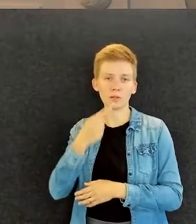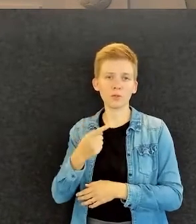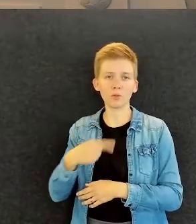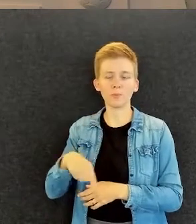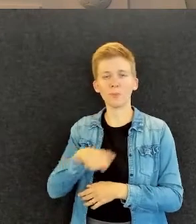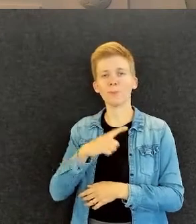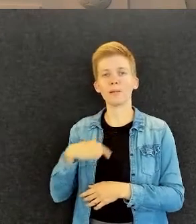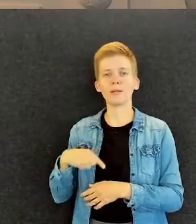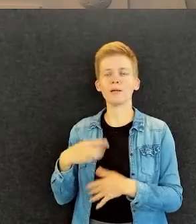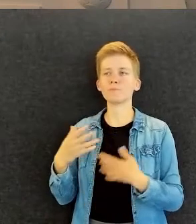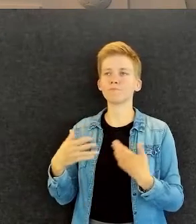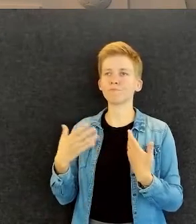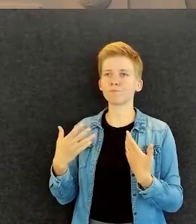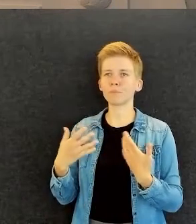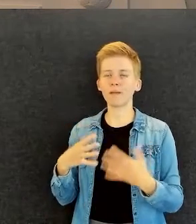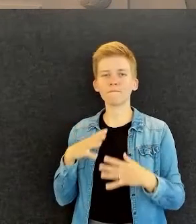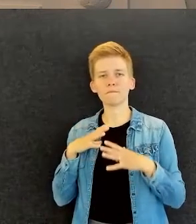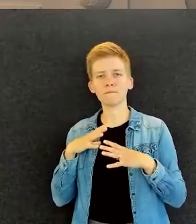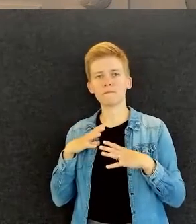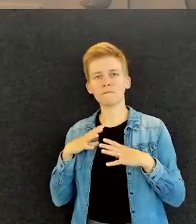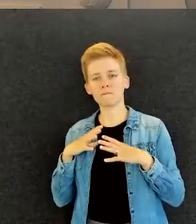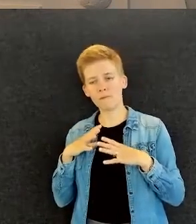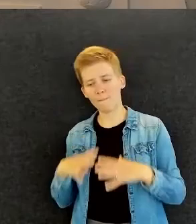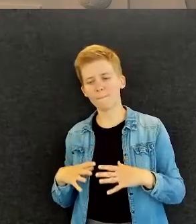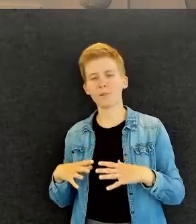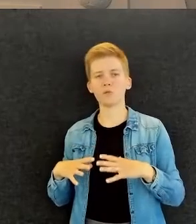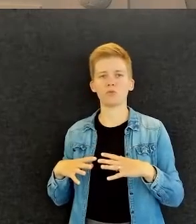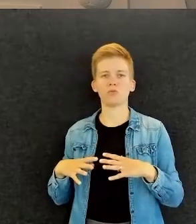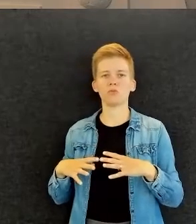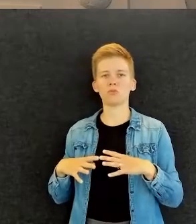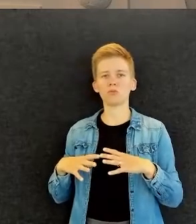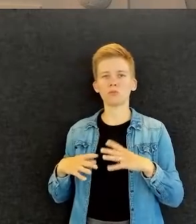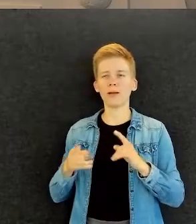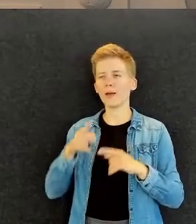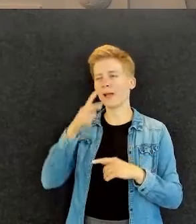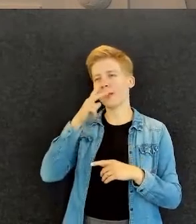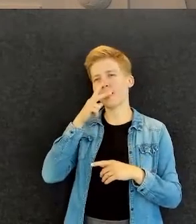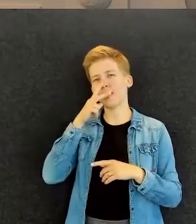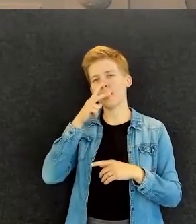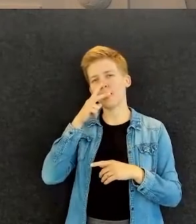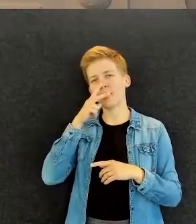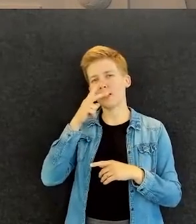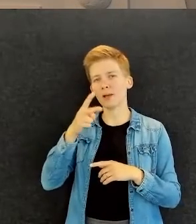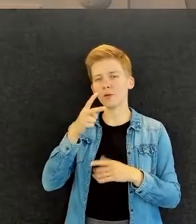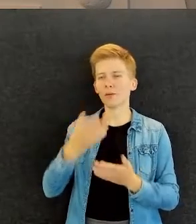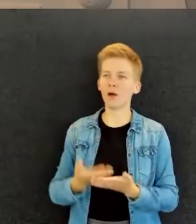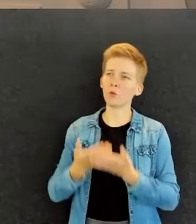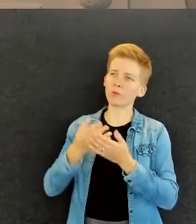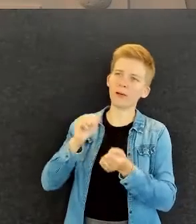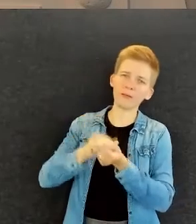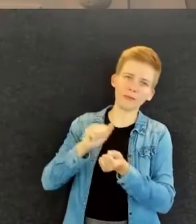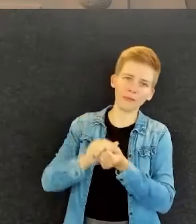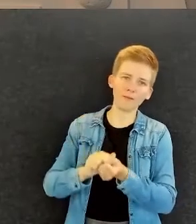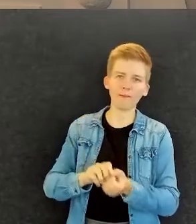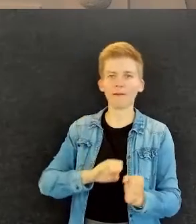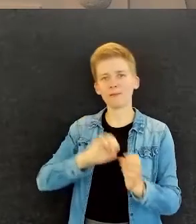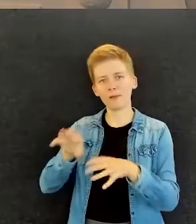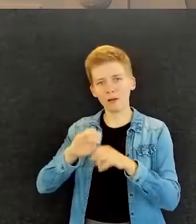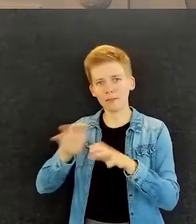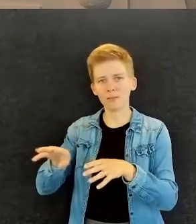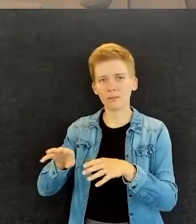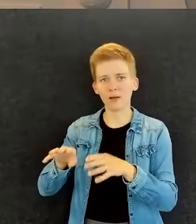vammaisuus niin... No joo, näkyy ehkä jossakin, että autetaan tavareiden kantamisessa ja